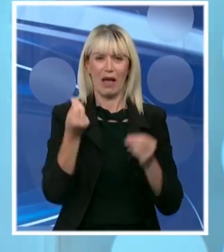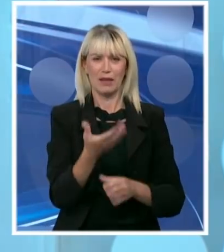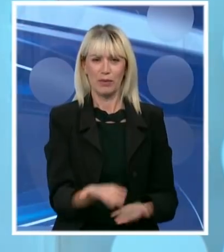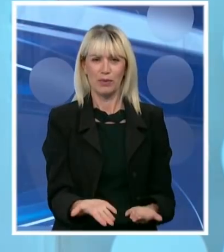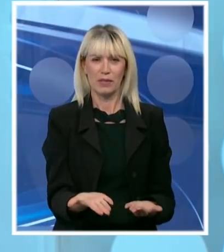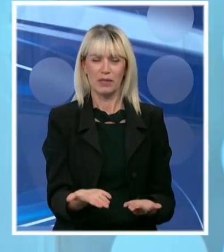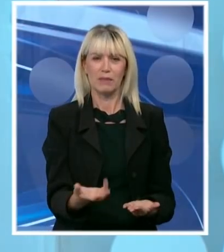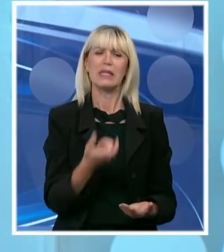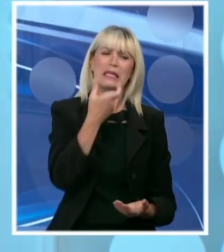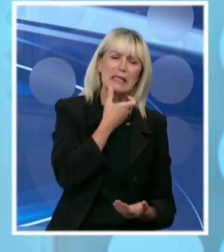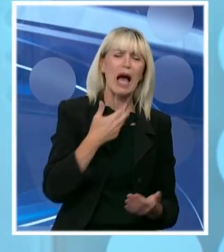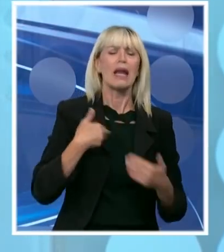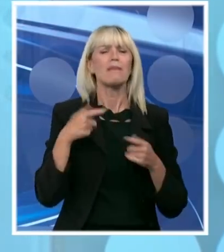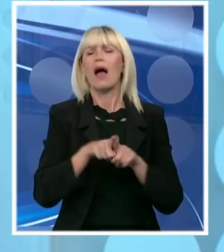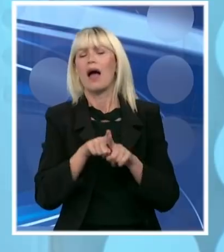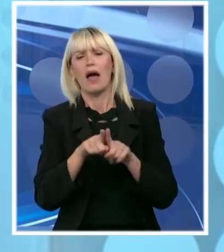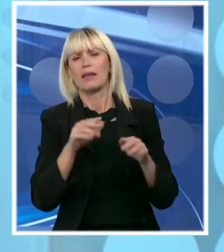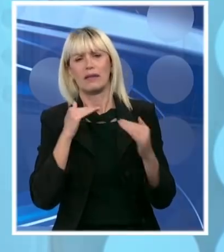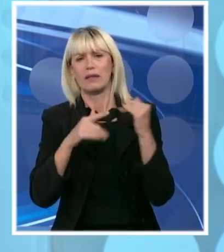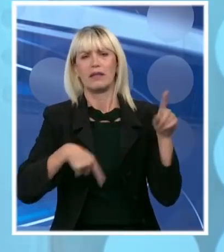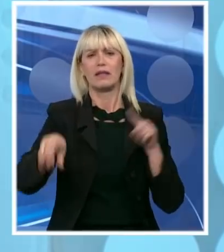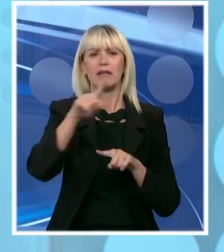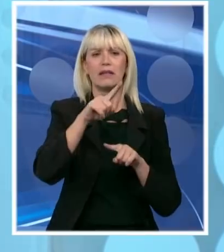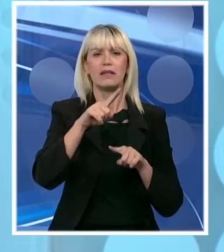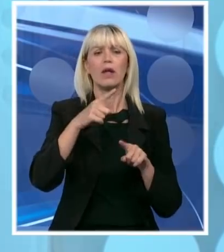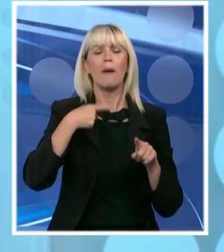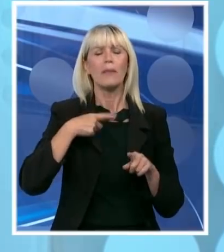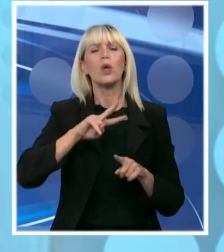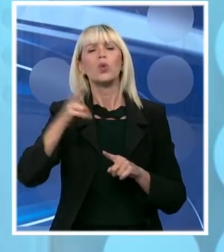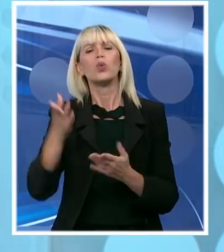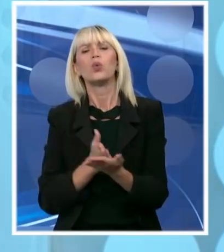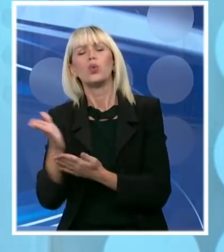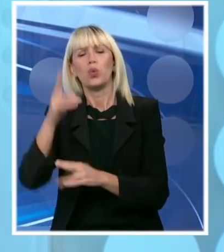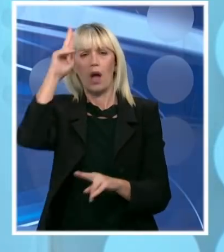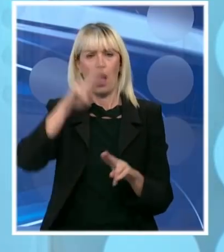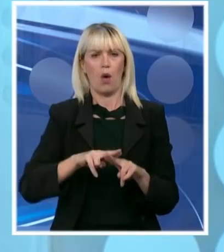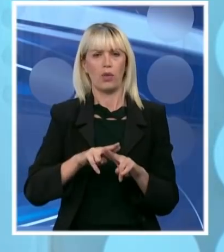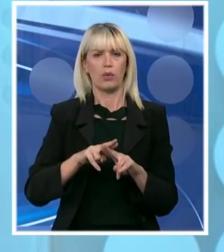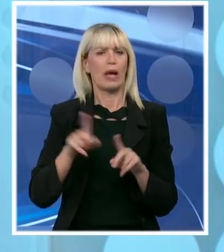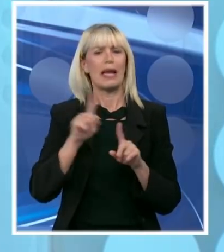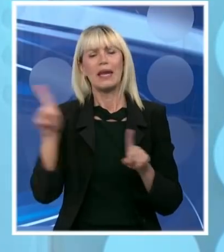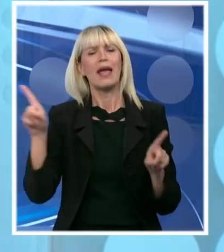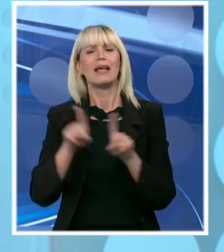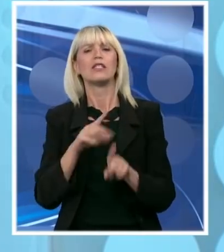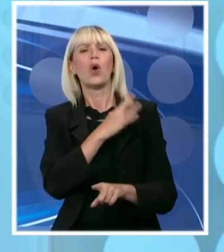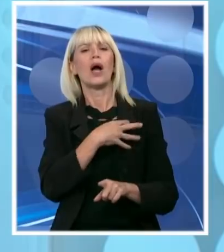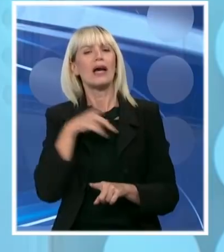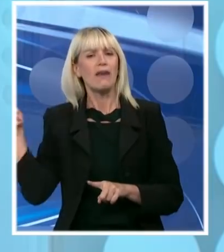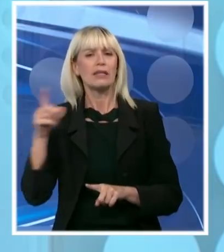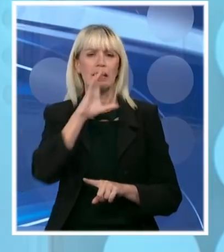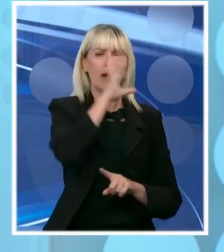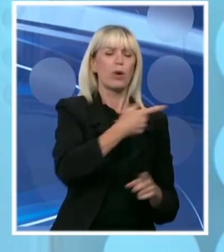smo doneli drugačiju odluku u odnosu na mnoge druge, u odnosu na Hrvatsku, Bugarsku, neću da pričamo o nekim drugim u regionu.